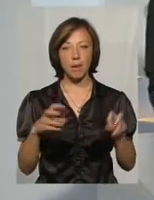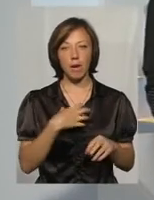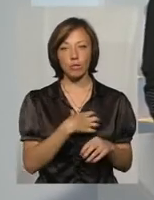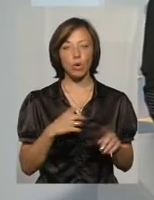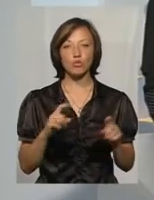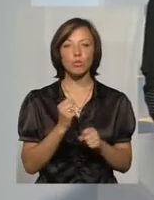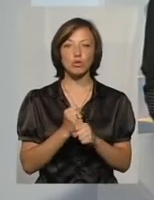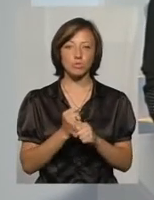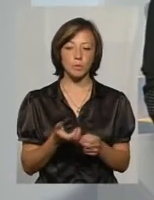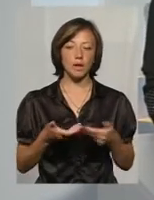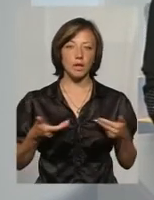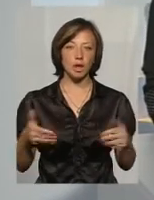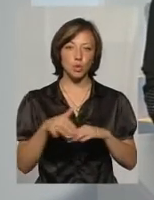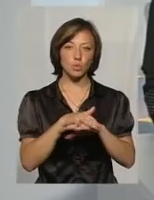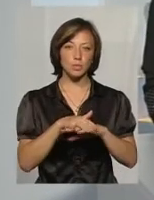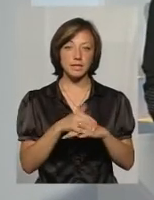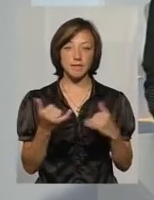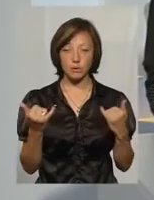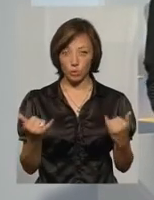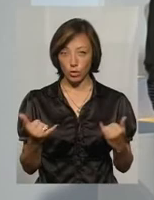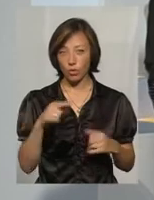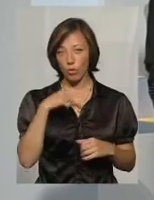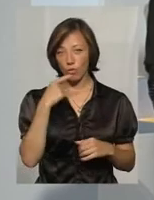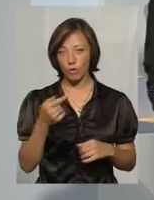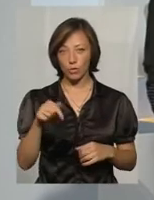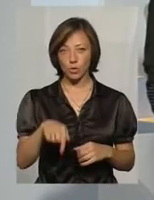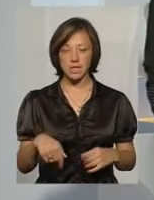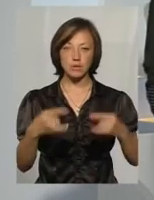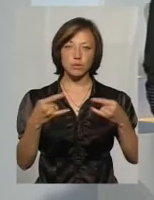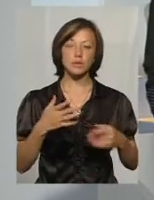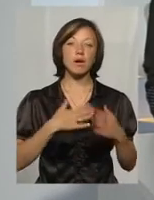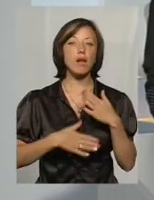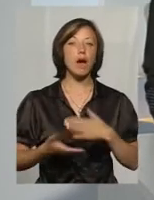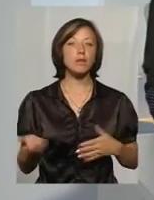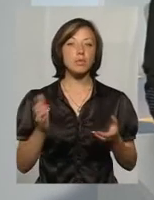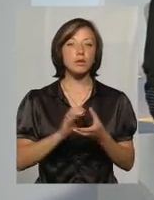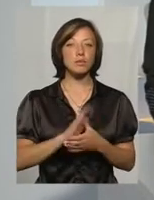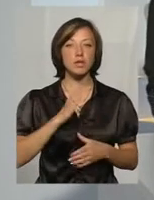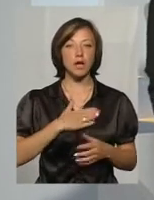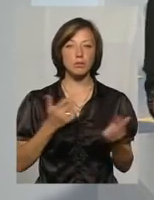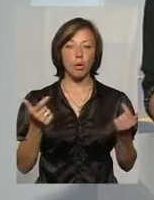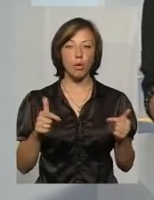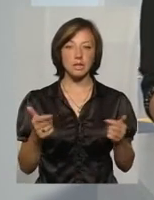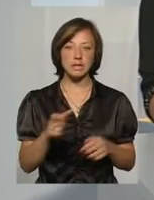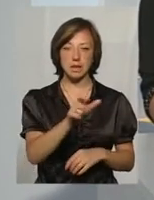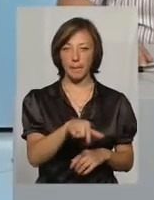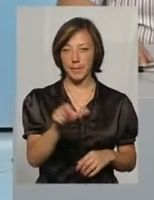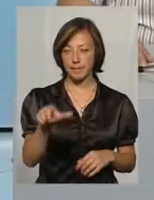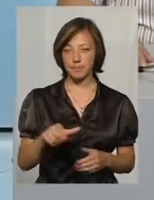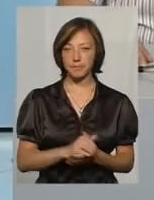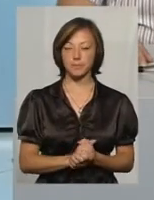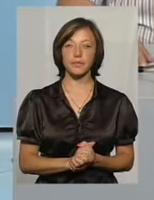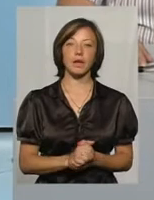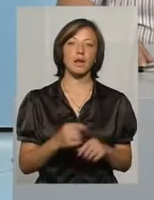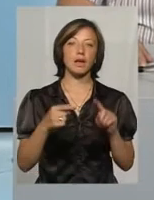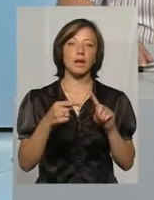можемо зробити для нашого суспільства сьогодні, говоримо у цій студії. І я рада вас познайомити з нашими гостями. Отож, знайомтесь. У